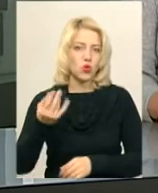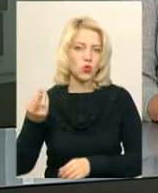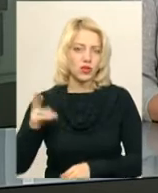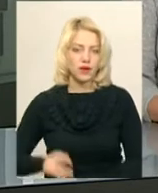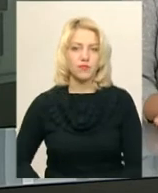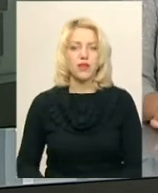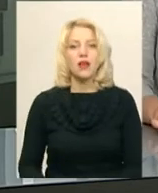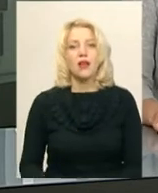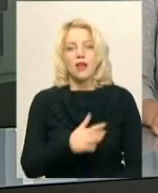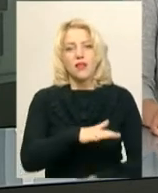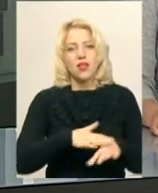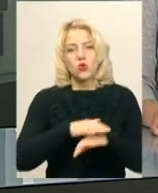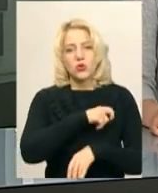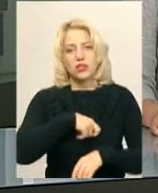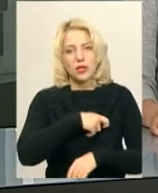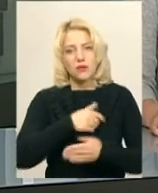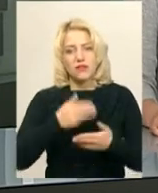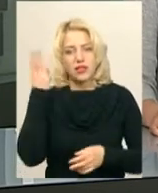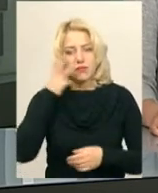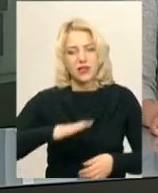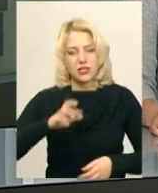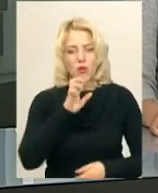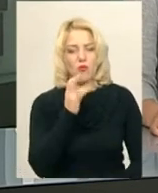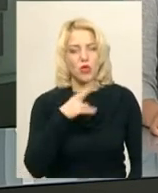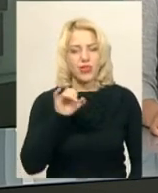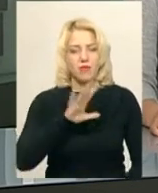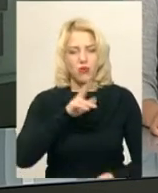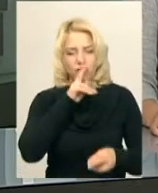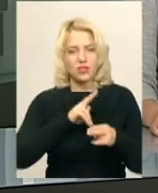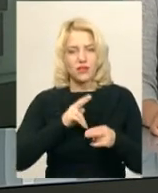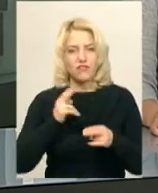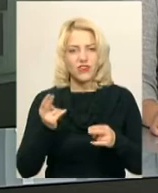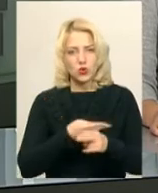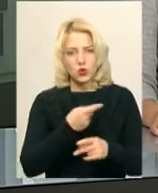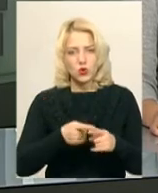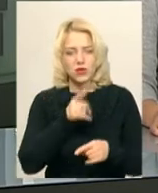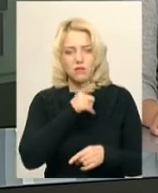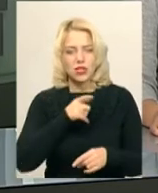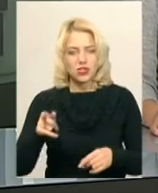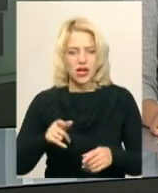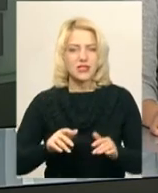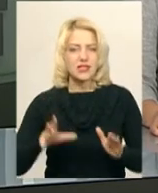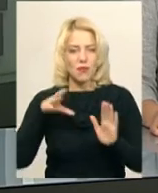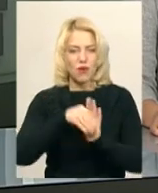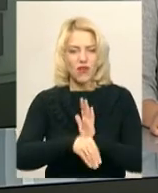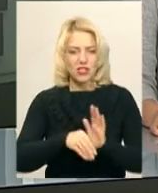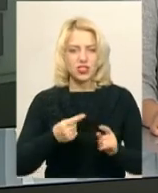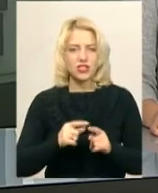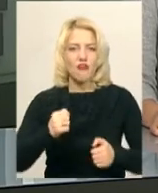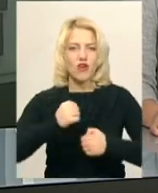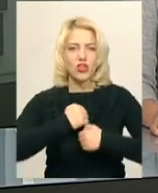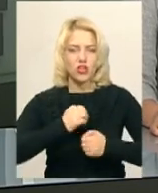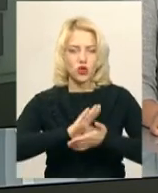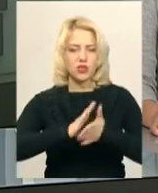Народний депутат від Хмельниччини Віктор Бондар був відсутній вчора під час голосування за запровадження воєнного стану у 10 областях